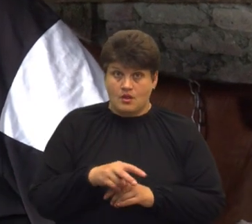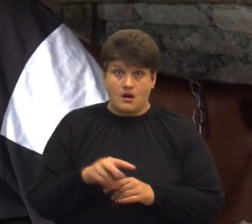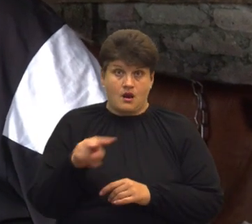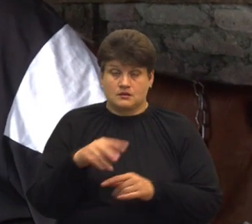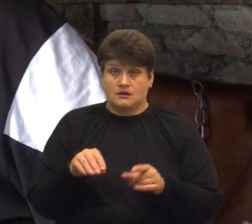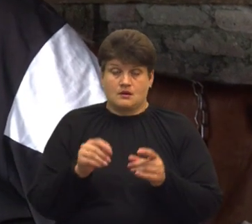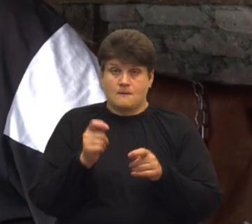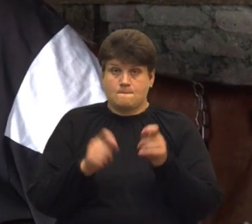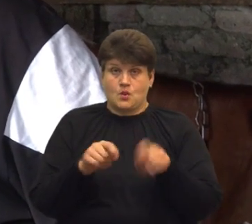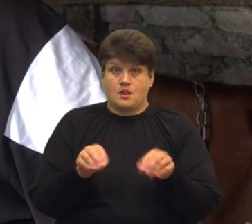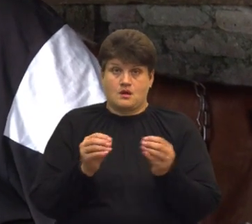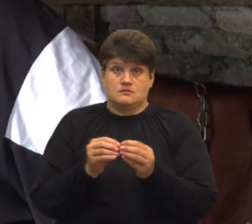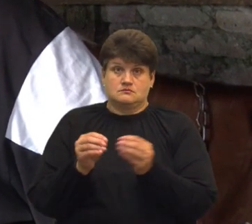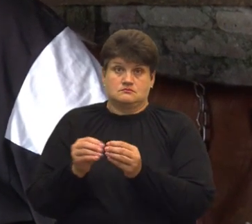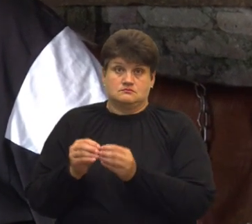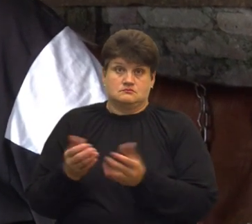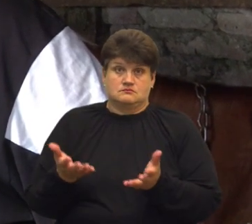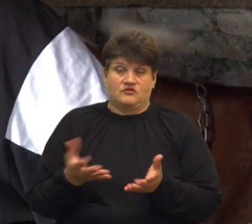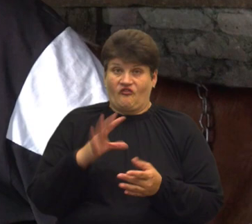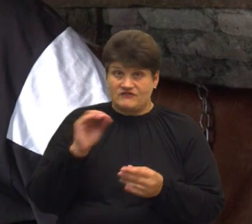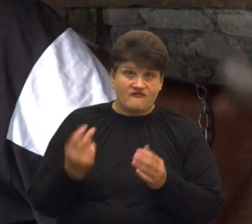зараз, розумієте, в два рази все.